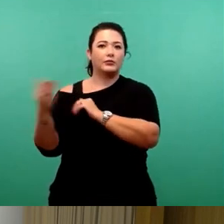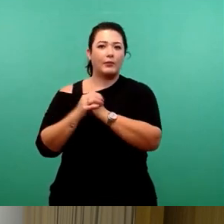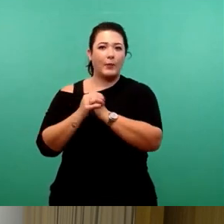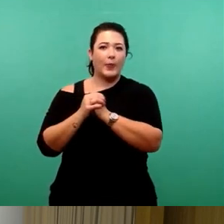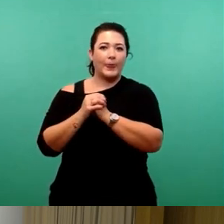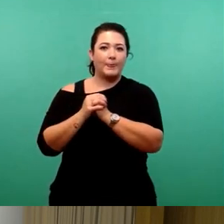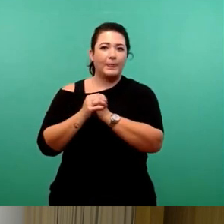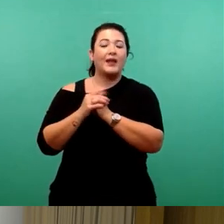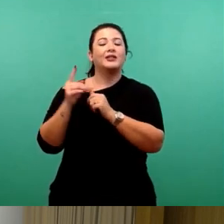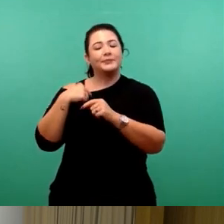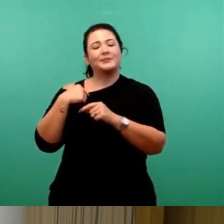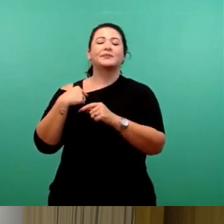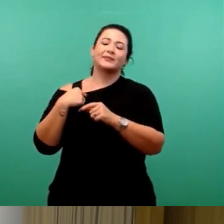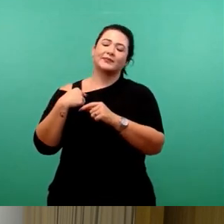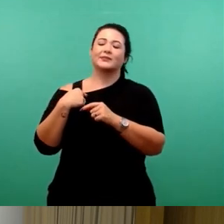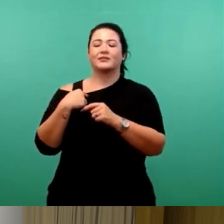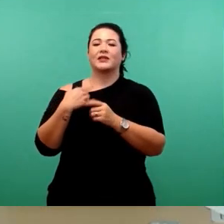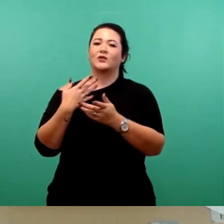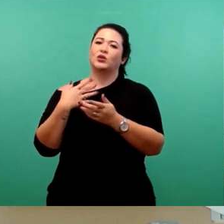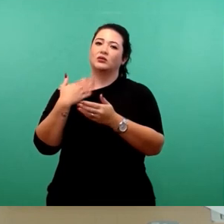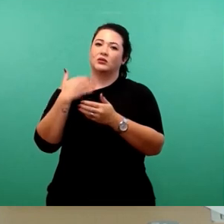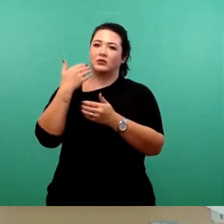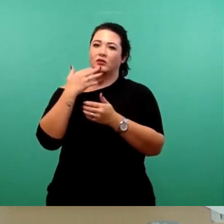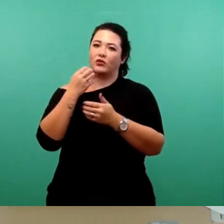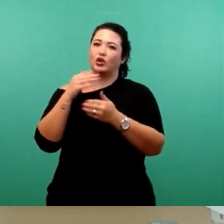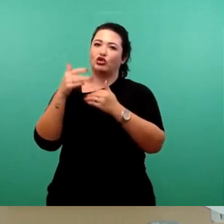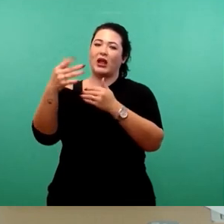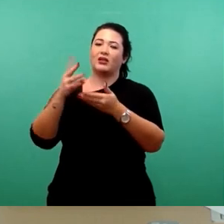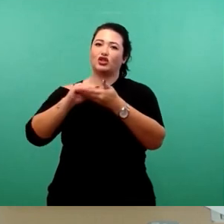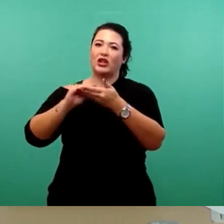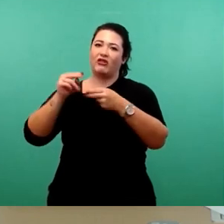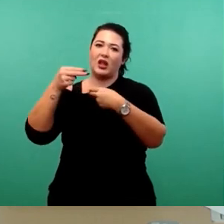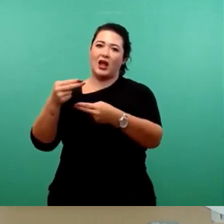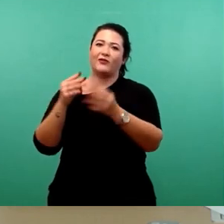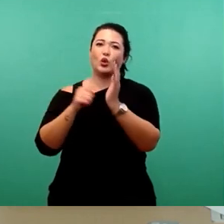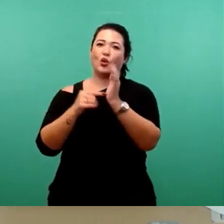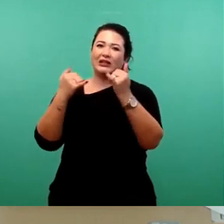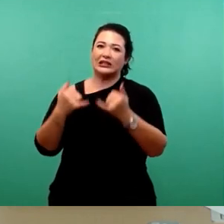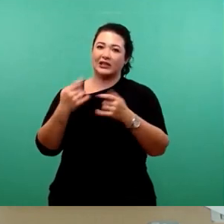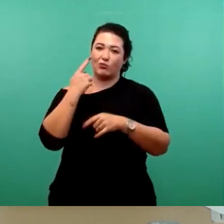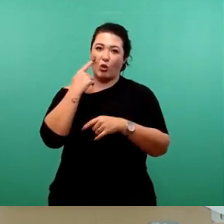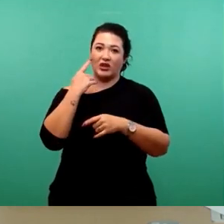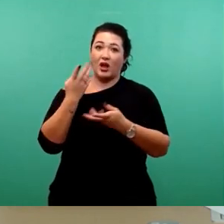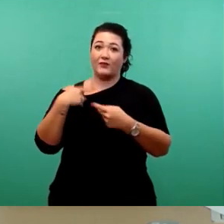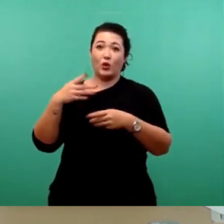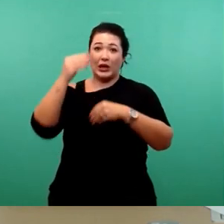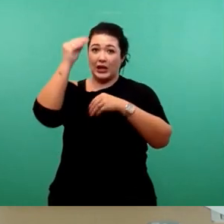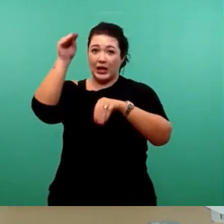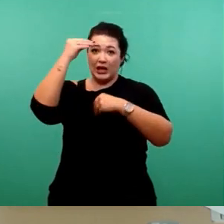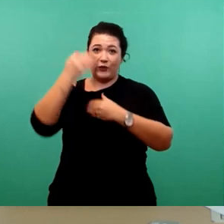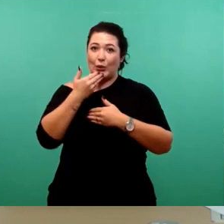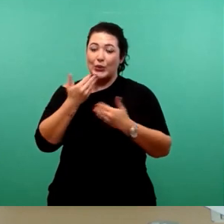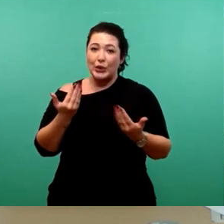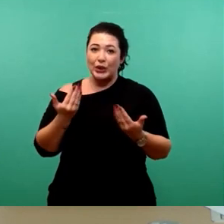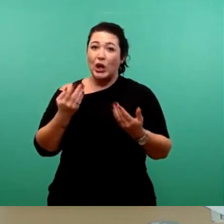Da würde ich mir mal erlauben, Ihnen das dann schriftlich zukommen zu lassen, weil da habe ich jetzt keine Auskünfte da und weiß ich auch nicht aus dem